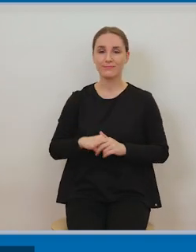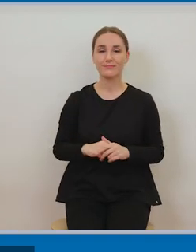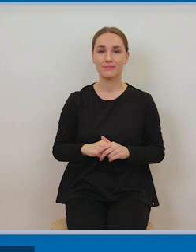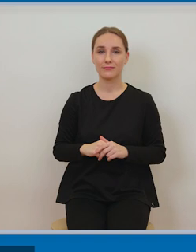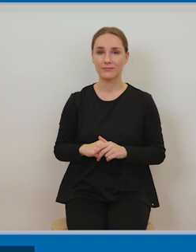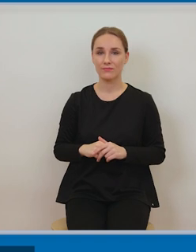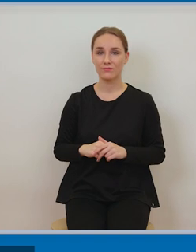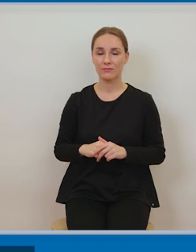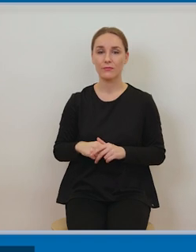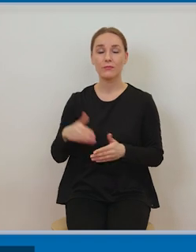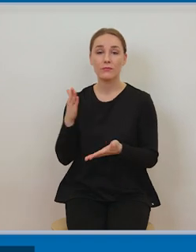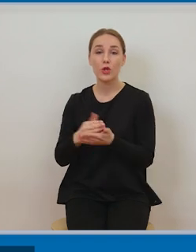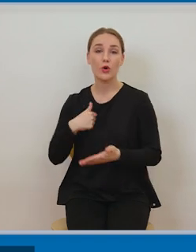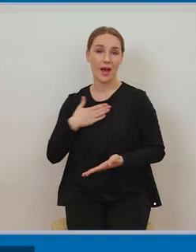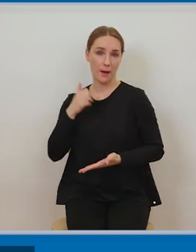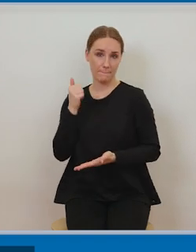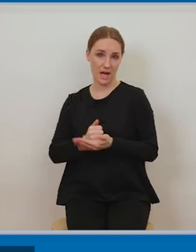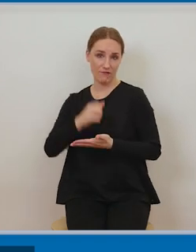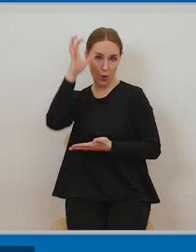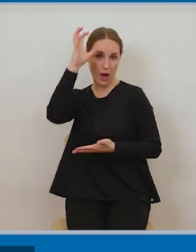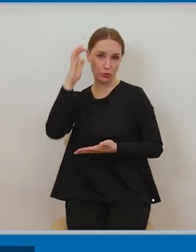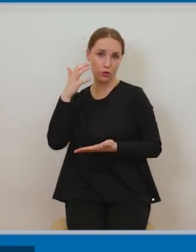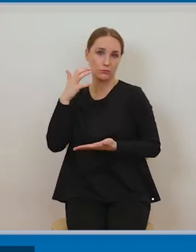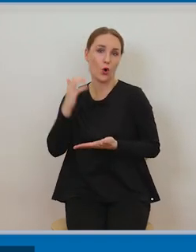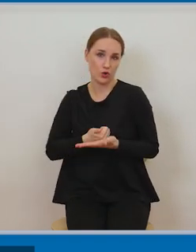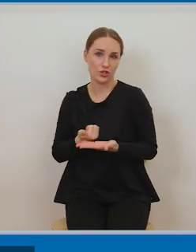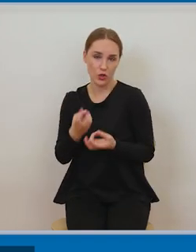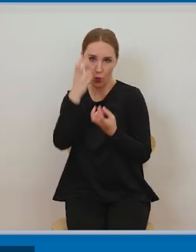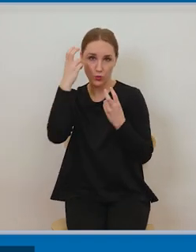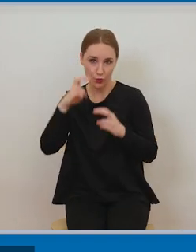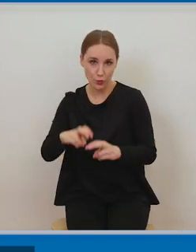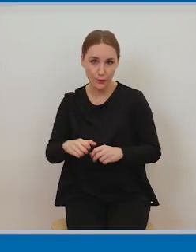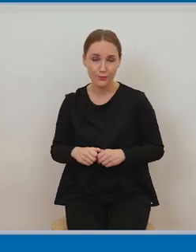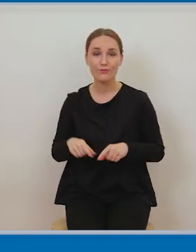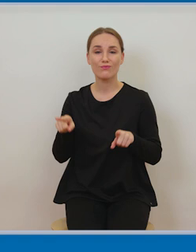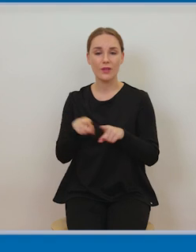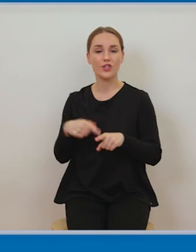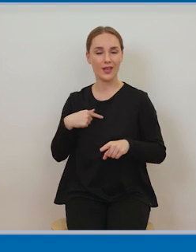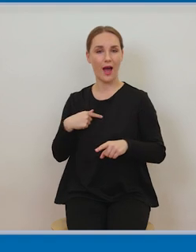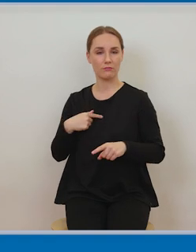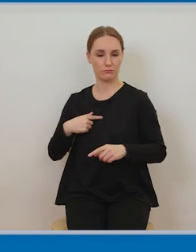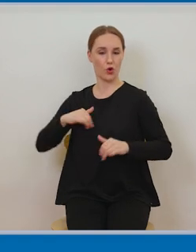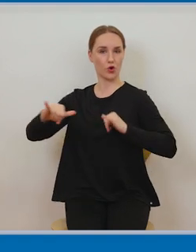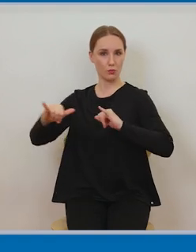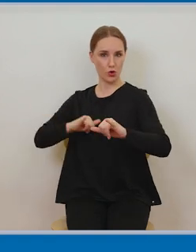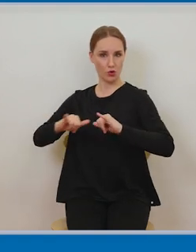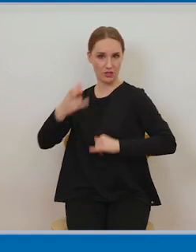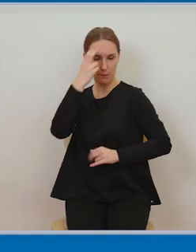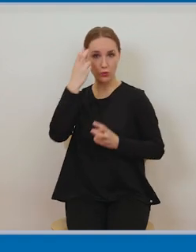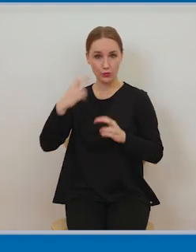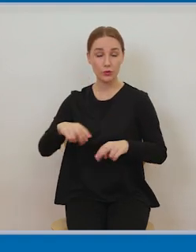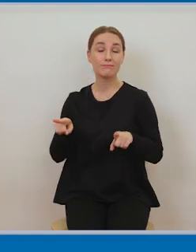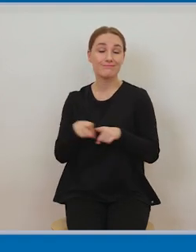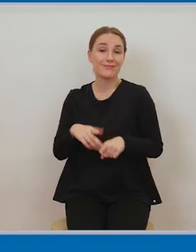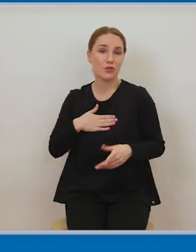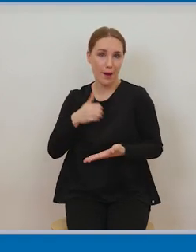zakresie korzystania z utworu, wyłączność w zakresie rozporządzania utworem i prawo do tego, żeby za to